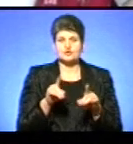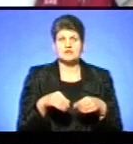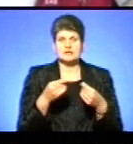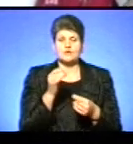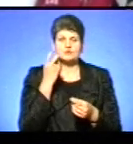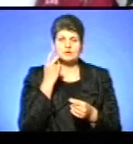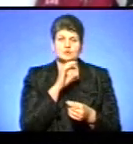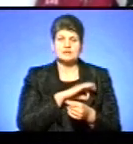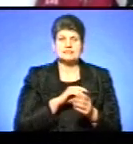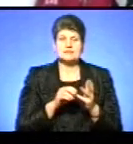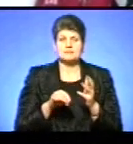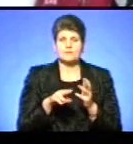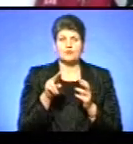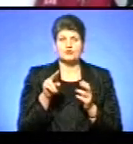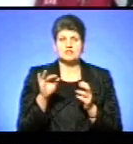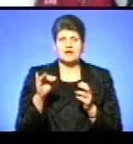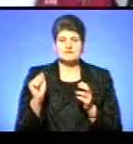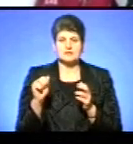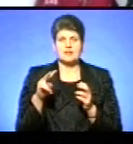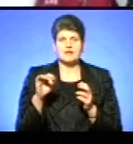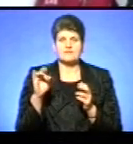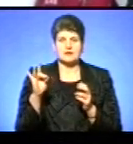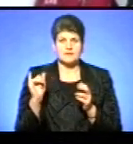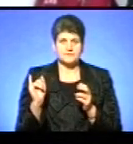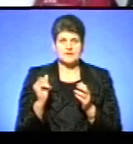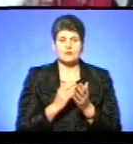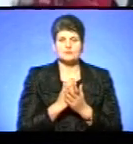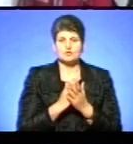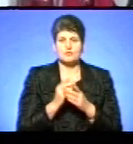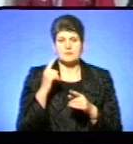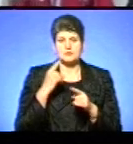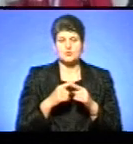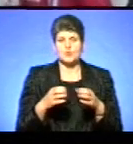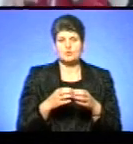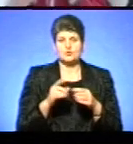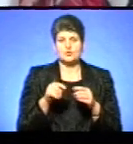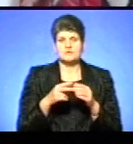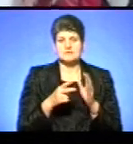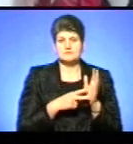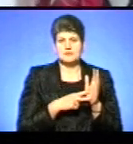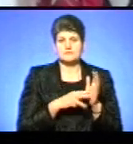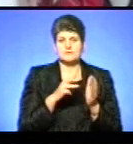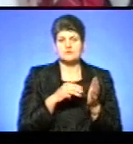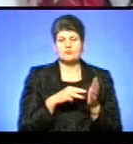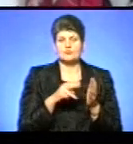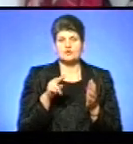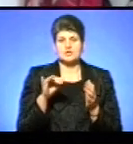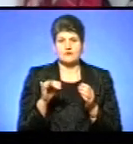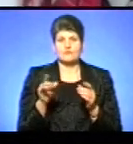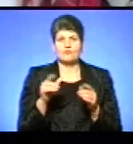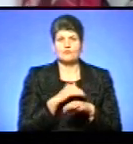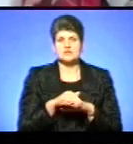користування земельної ділянки Почаївської-Свято-Успенській лаврії для обслуговування братського корпуса номер 17 в місті Почаїві вулиця Воз'єднання 8.